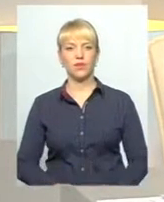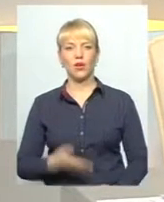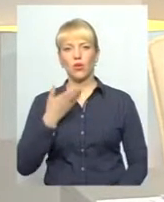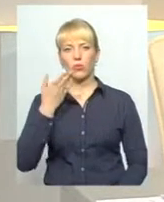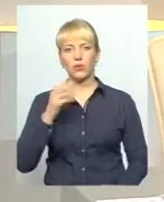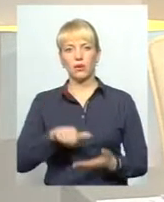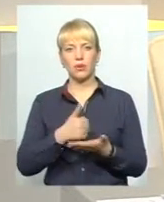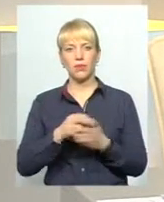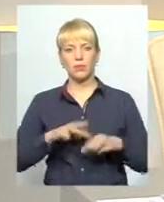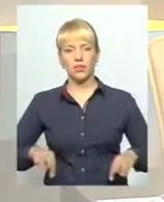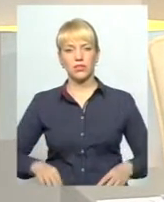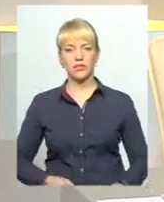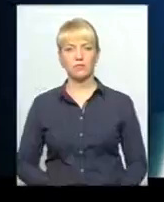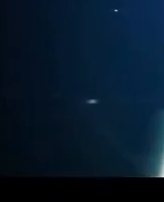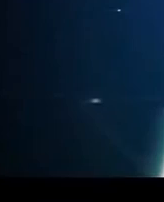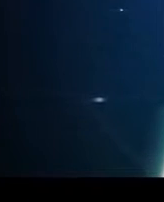-міністра. І далі продовжимо.